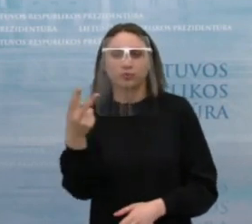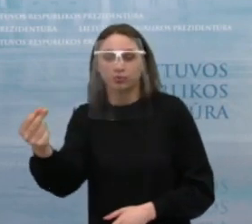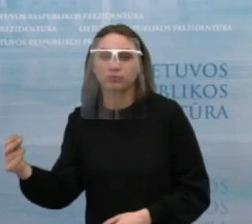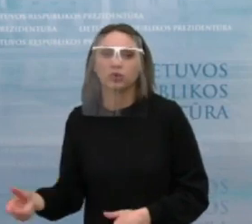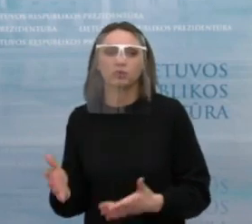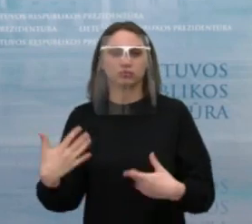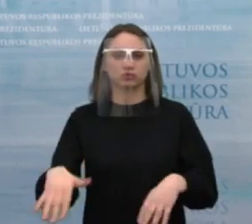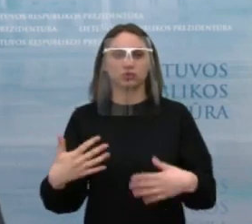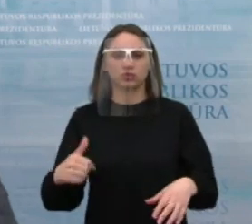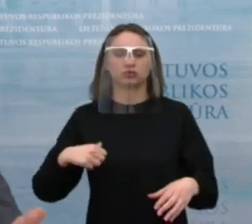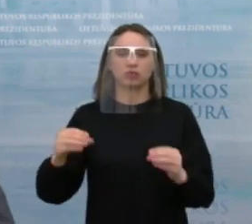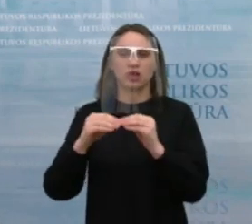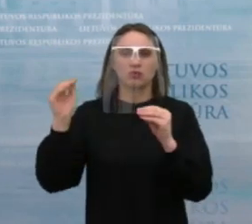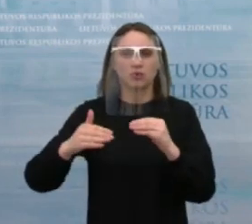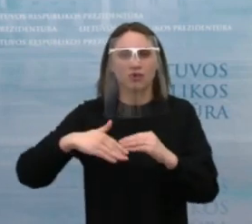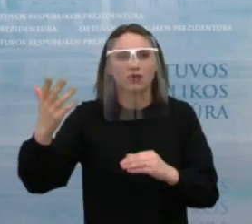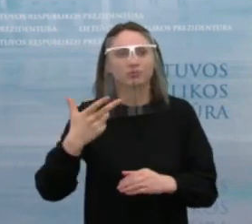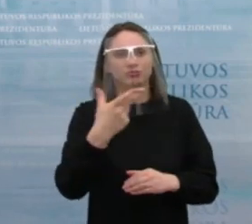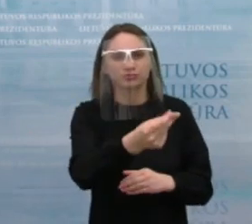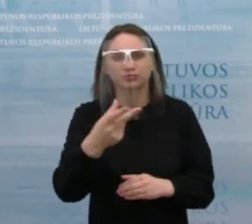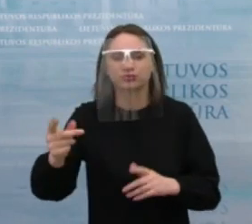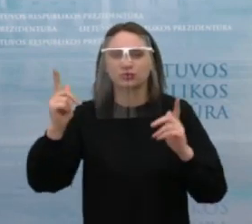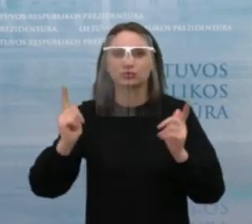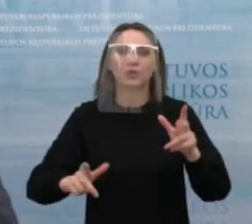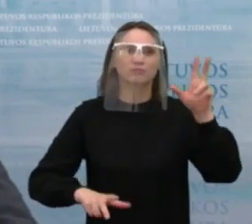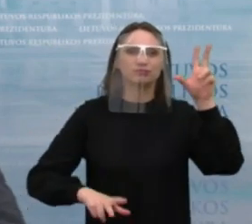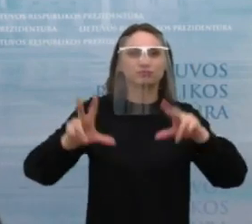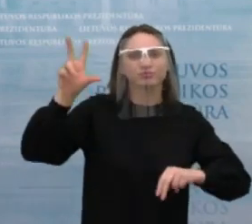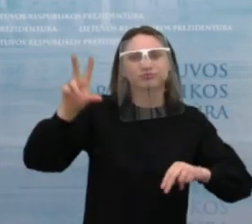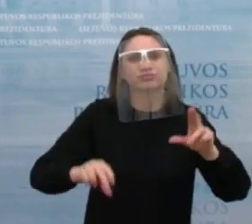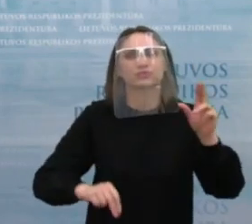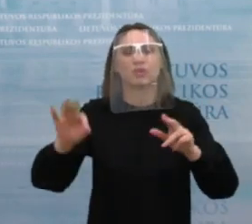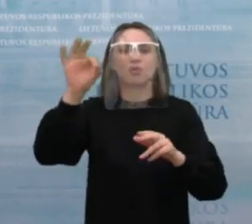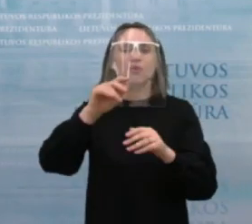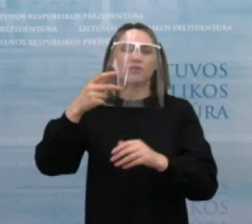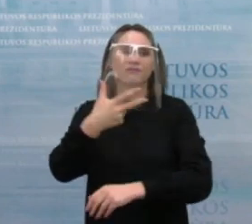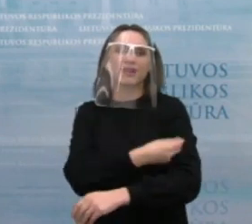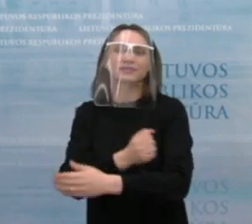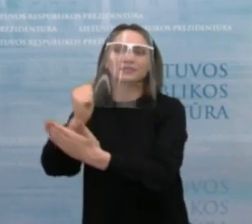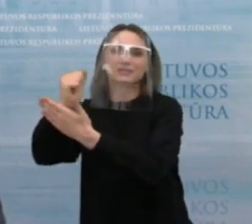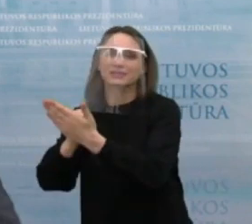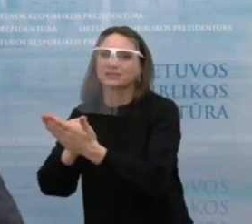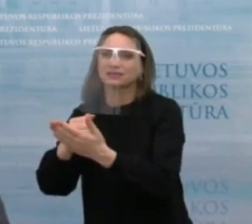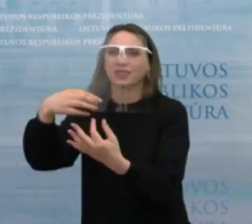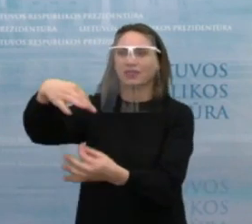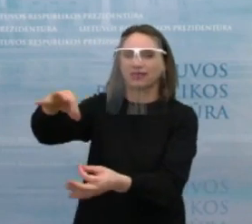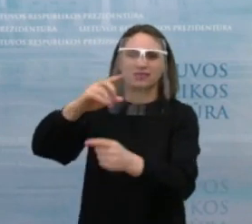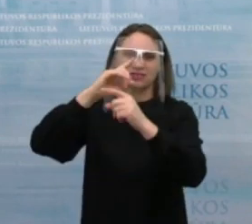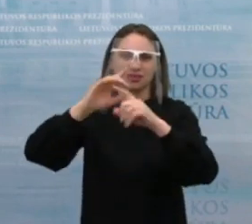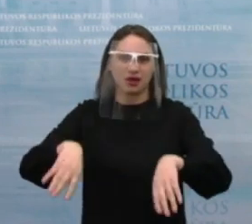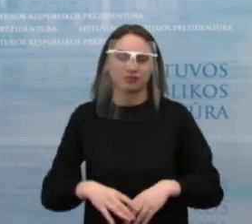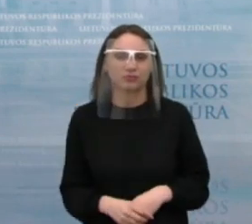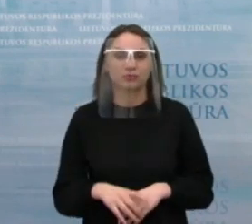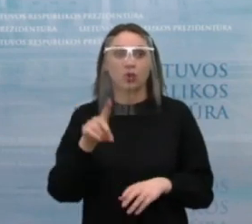tūkstančių ir daugiau vakcinuotos menų, tai tos rizikos dėl vakcinų kaupimuose sandiliuose nebus. Na jeigu tempai